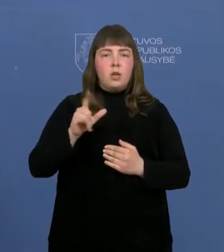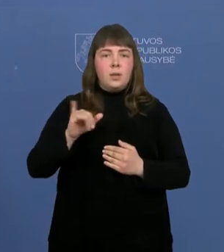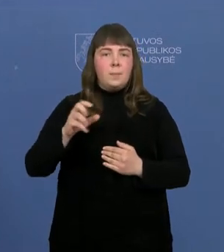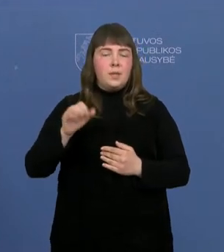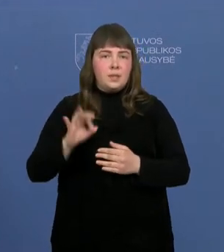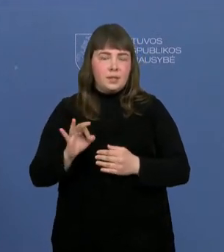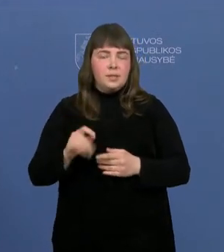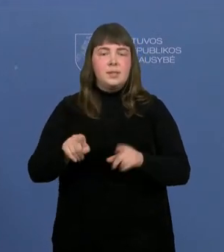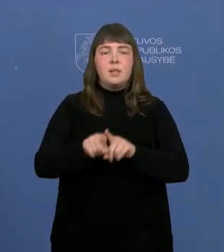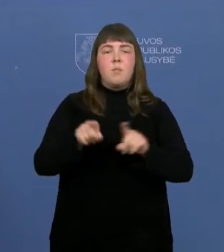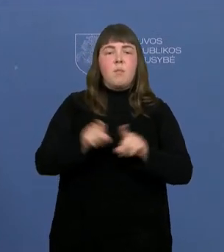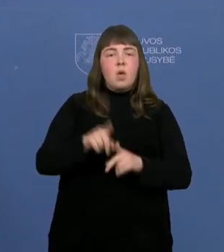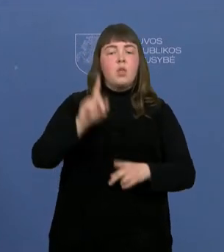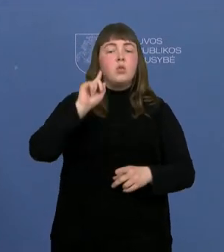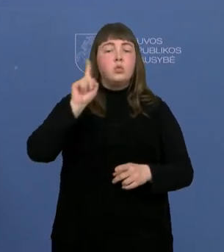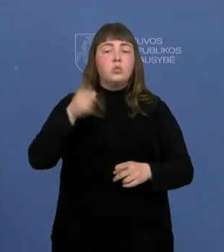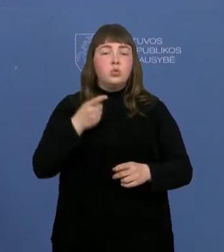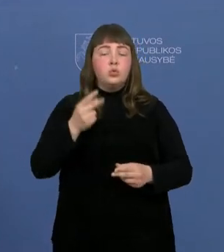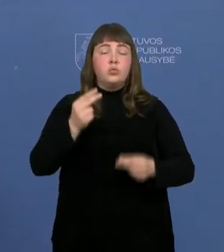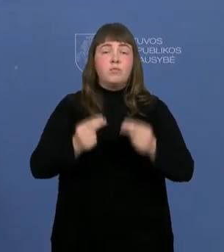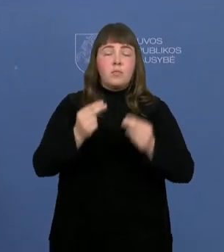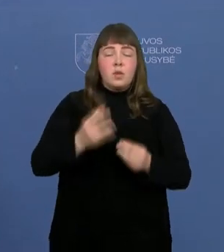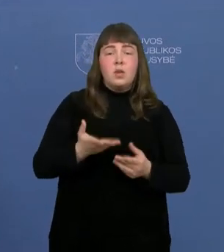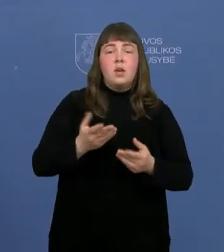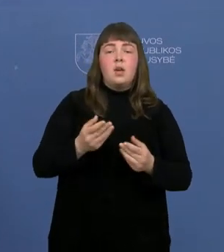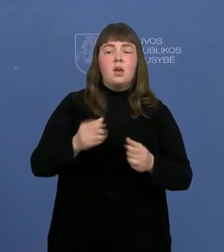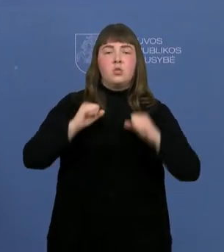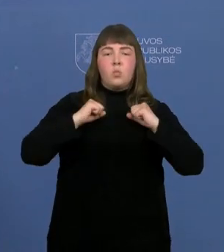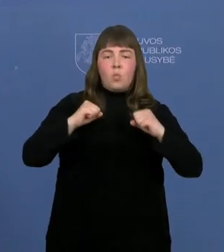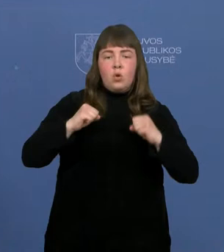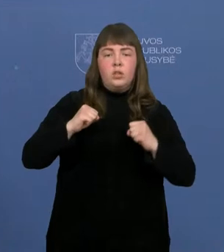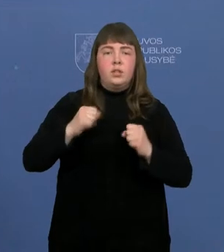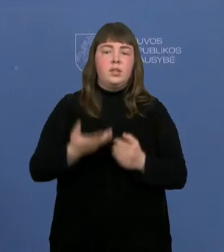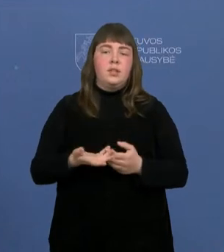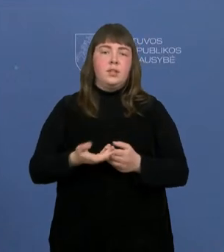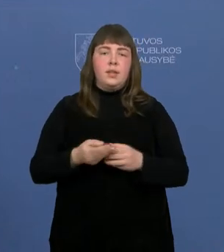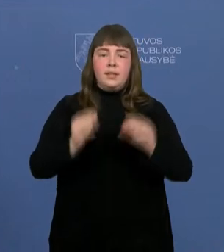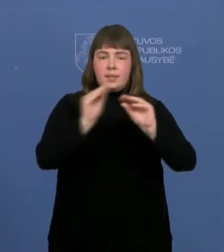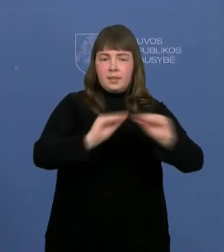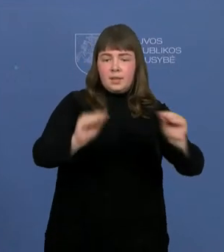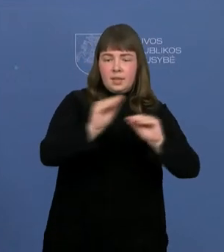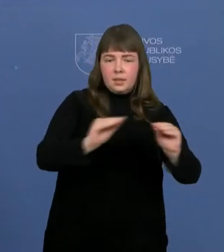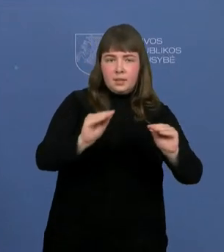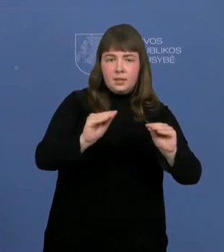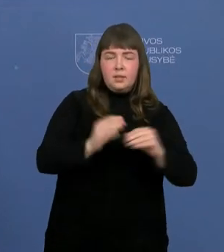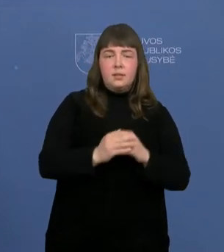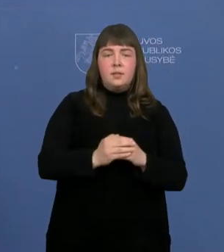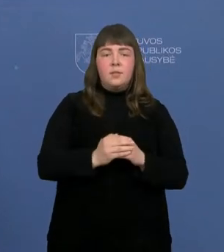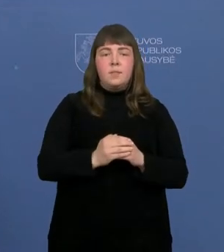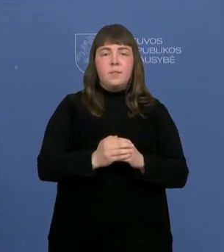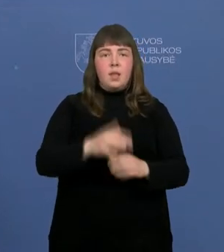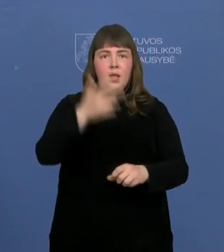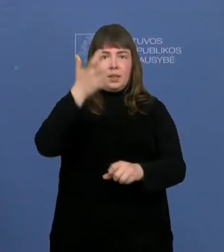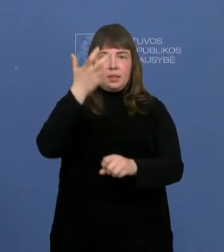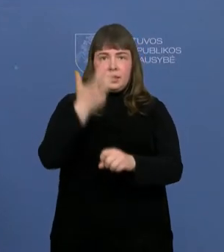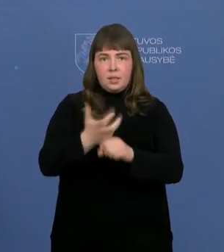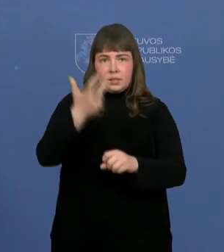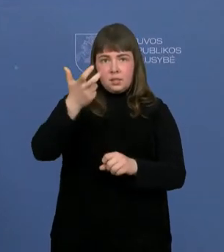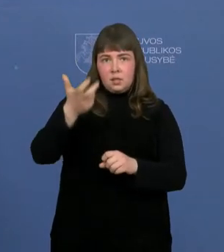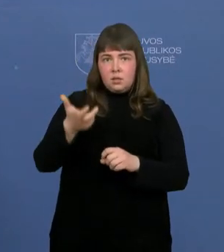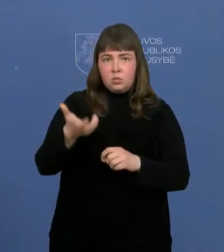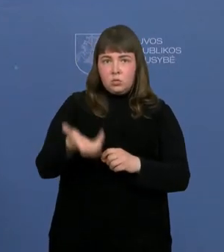žaidinėse iškovoja sportininkai ir jų treneriai, bus gaus didesnes beveik tris kartus